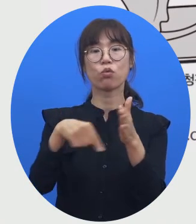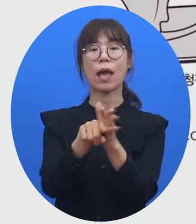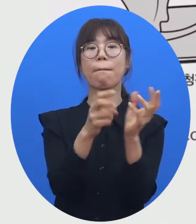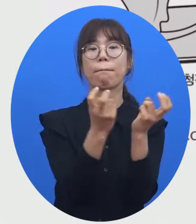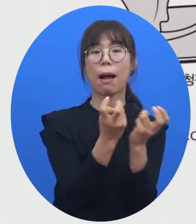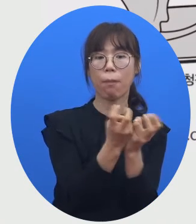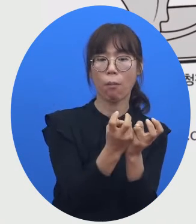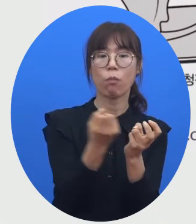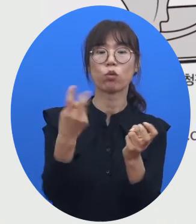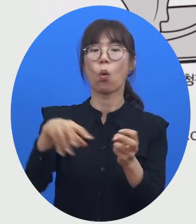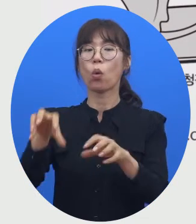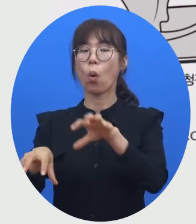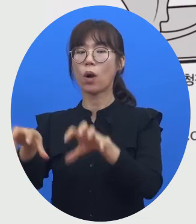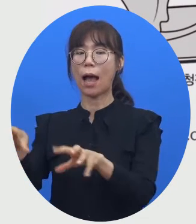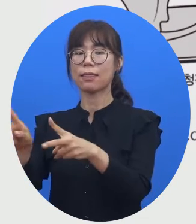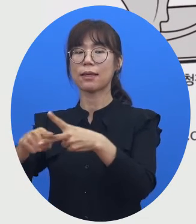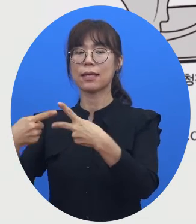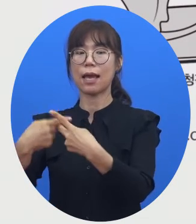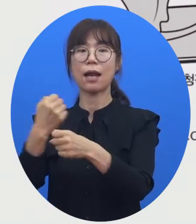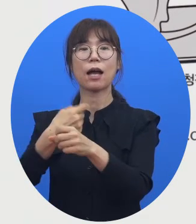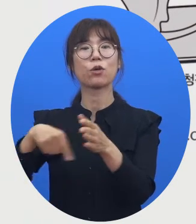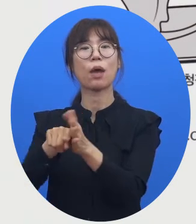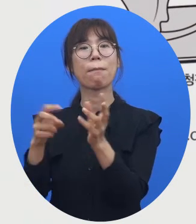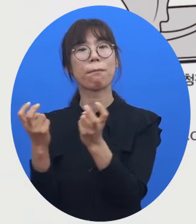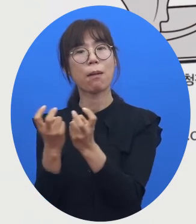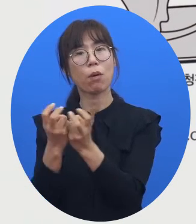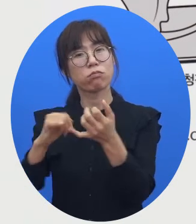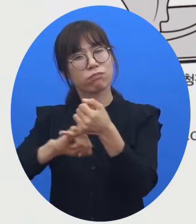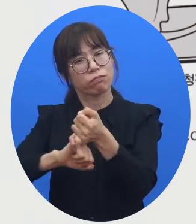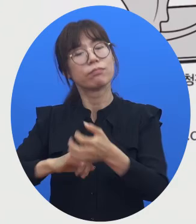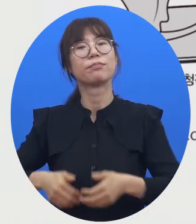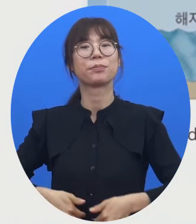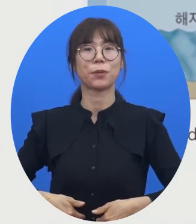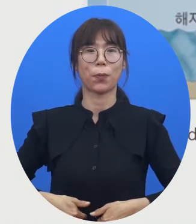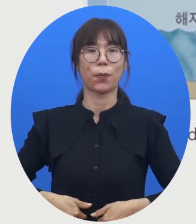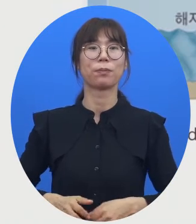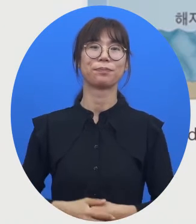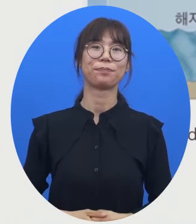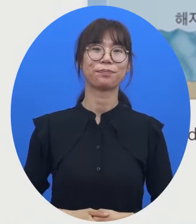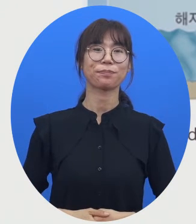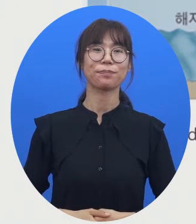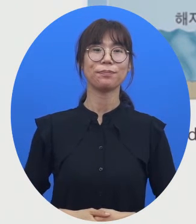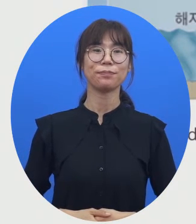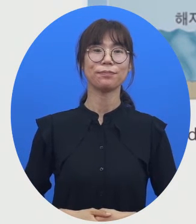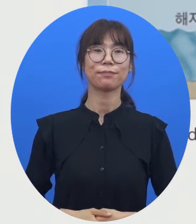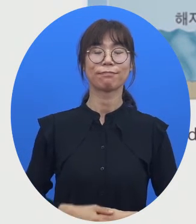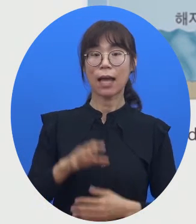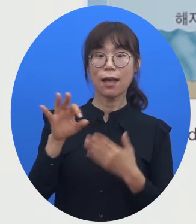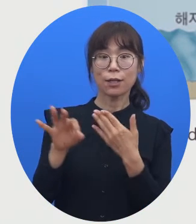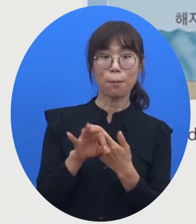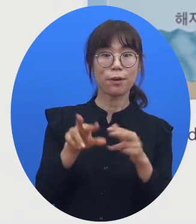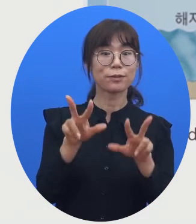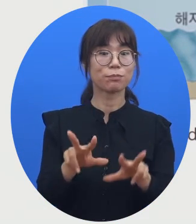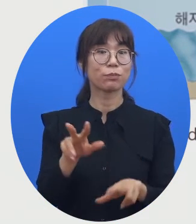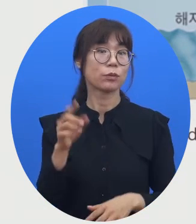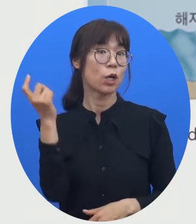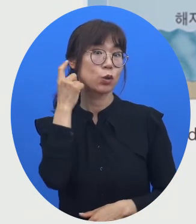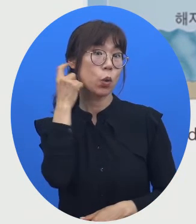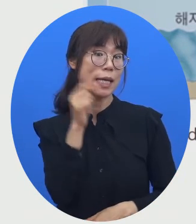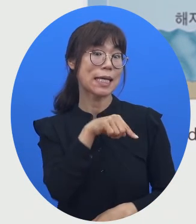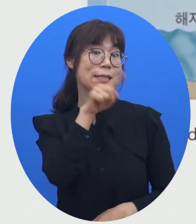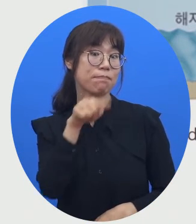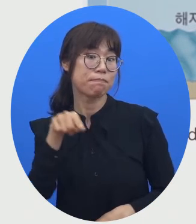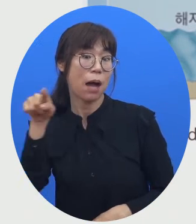필수적인 것이다라고 얘기할 수가 있습니다. 그러면 우리가 이러한 음파를